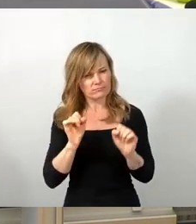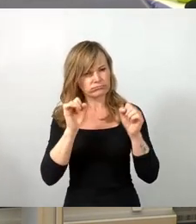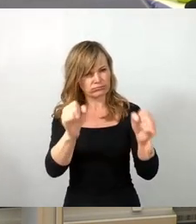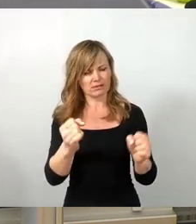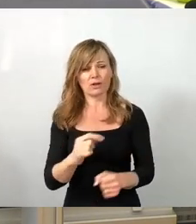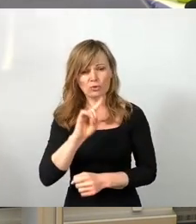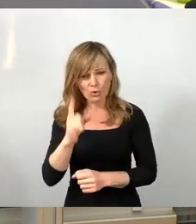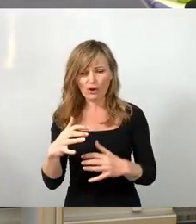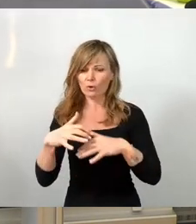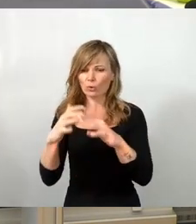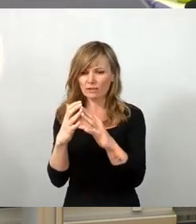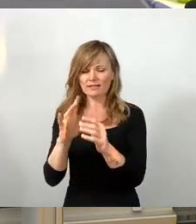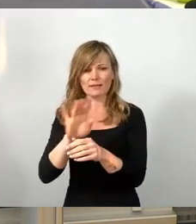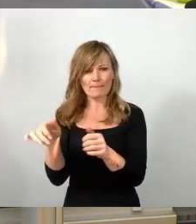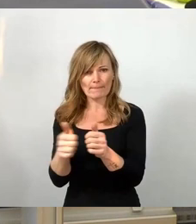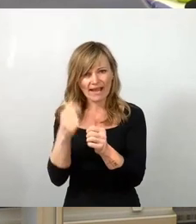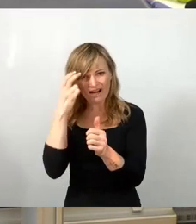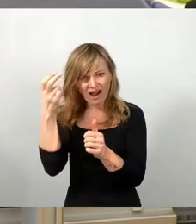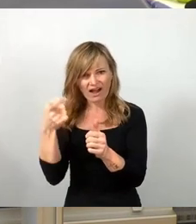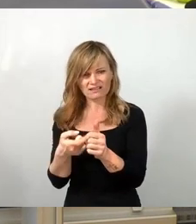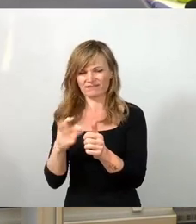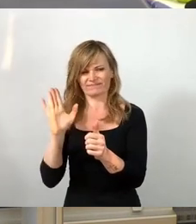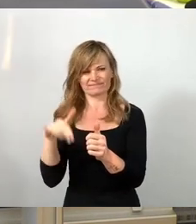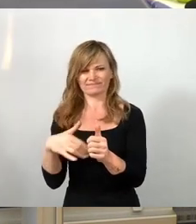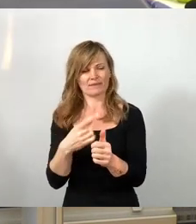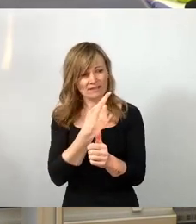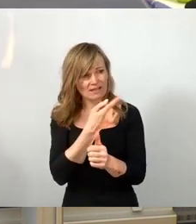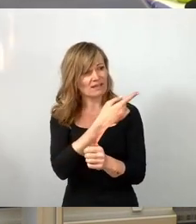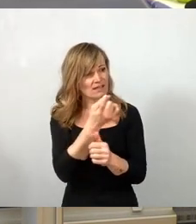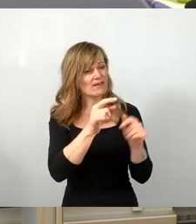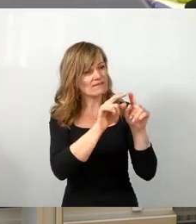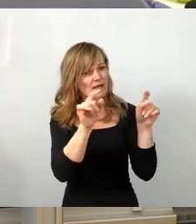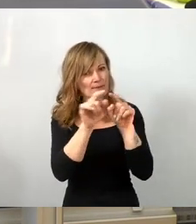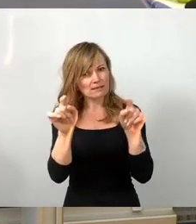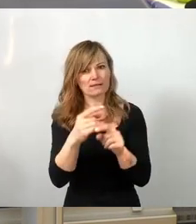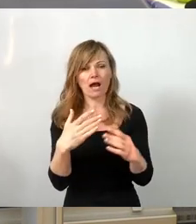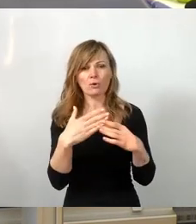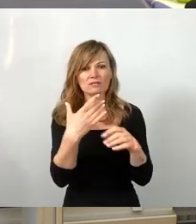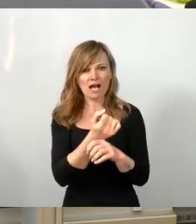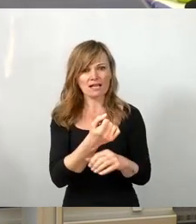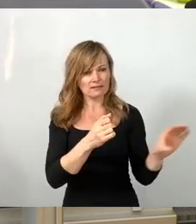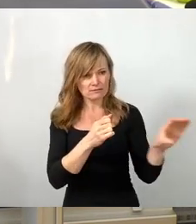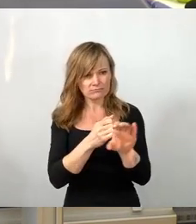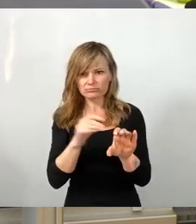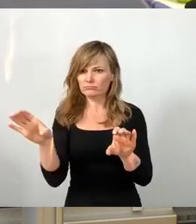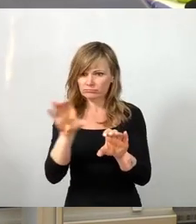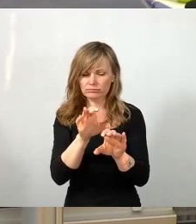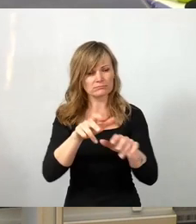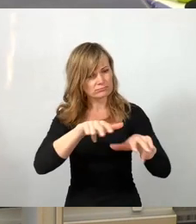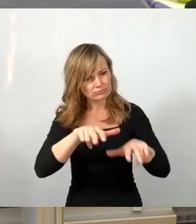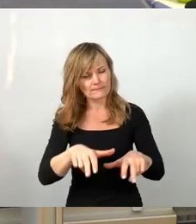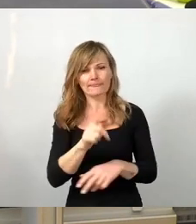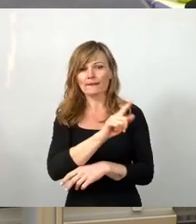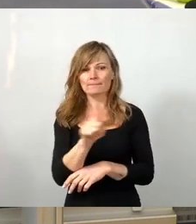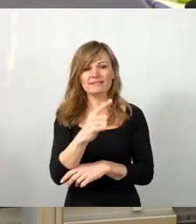dass die entsprechenden Unternehmen entsprechende Mittel in den Haushalt einstellen. Und wer bis 2035 klimaneutral sein will,